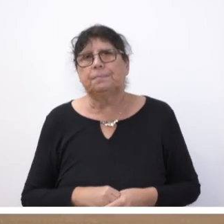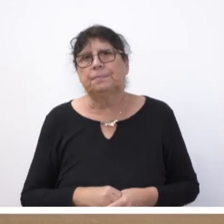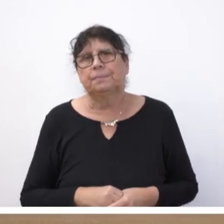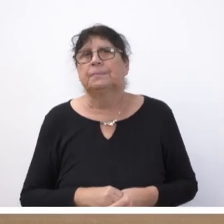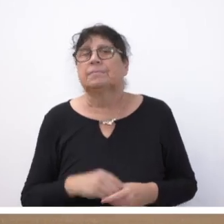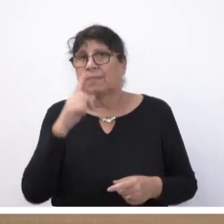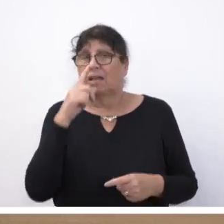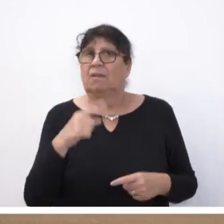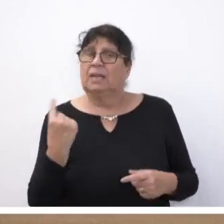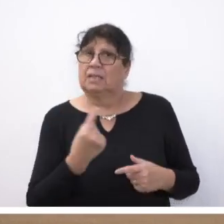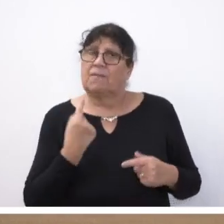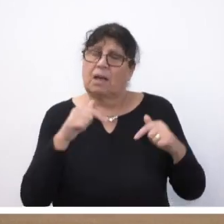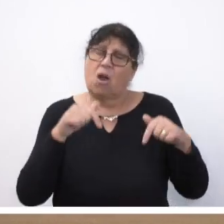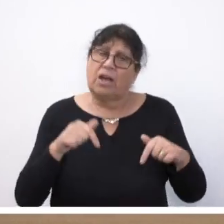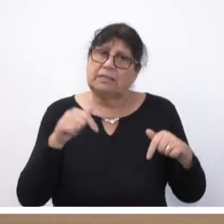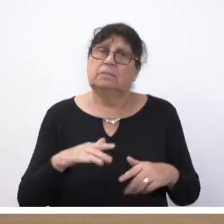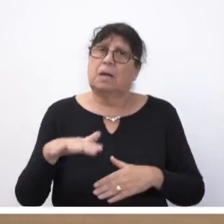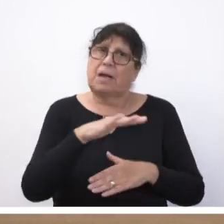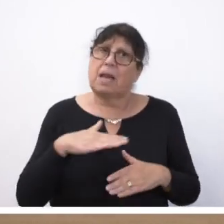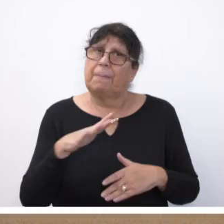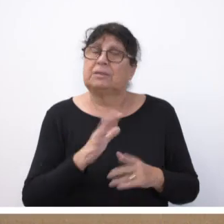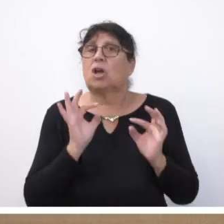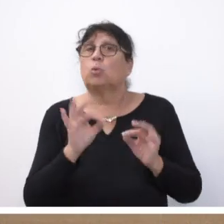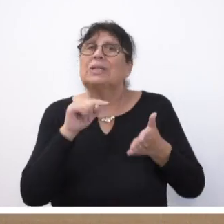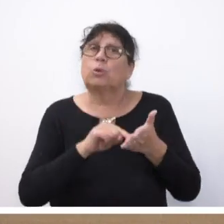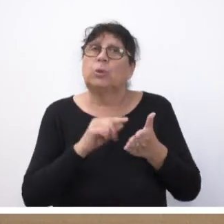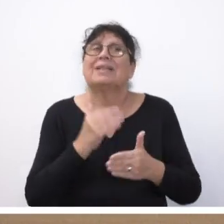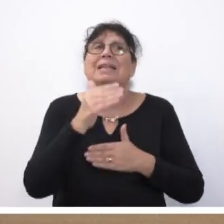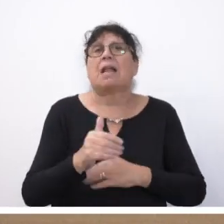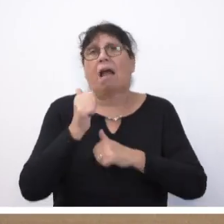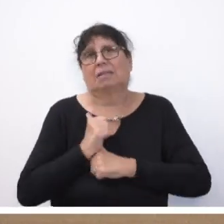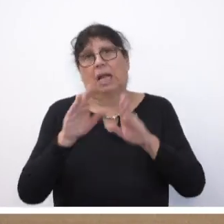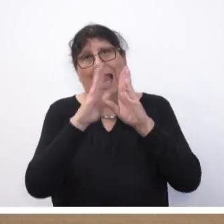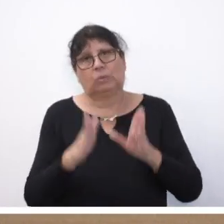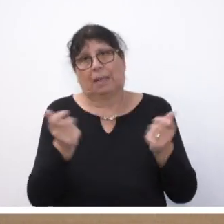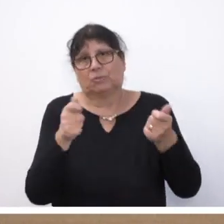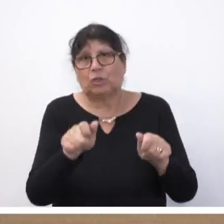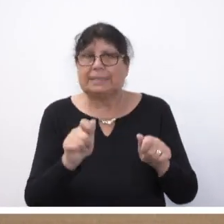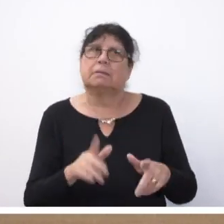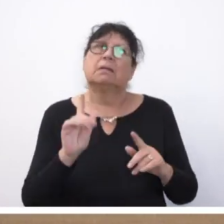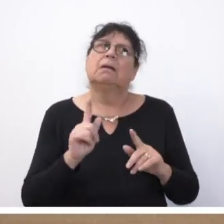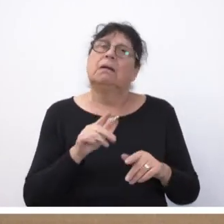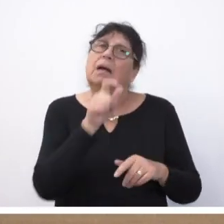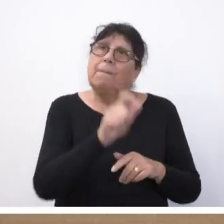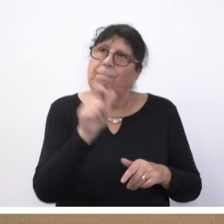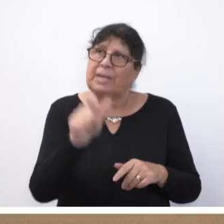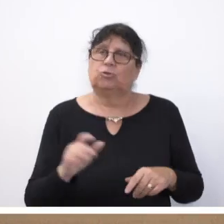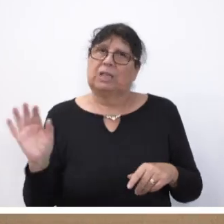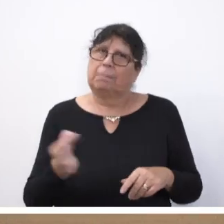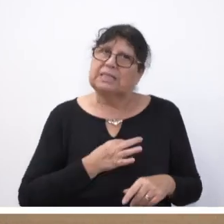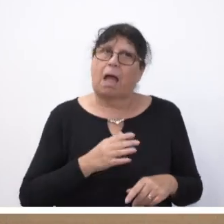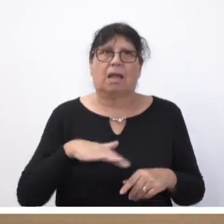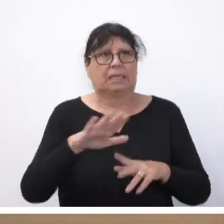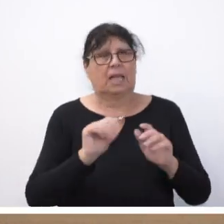Wenn wir heute als Parlament aus guten Gründen einen Nachtragshaushalt beschließen, um den Menschen im Saarland Landeshilfe zur Verfügung zu stellen,